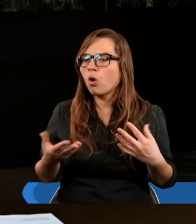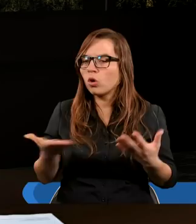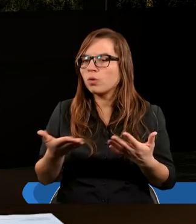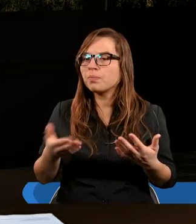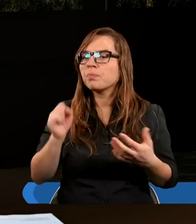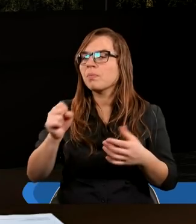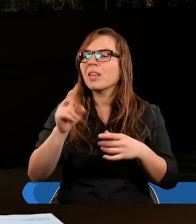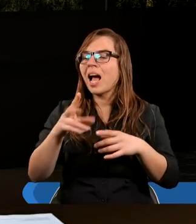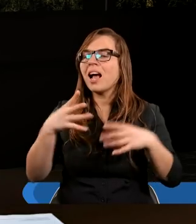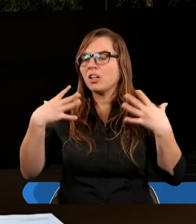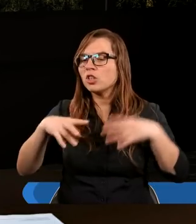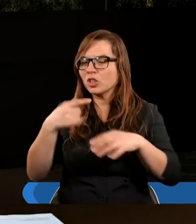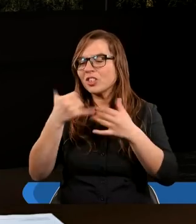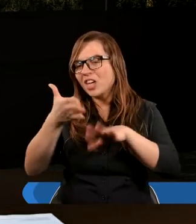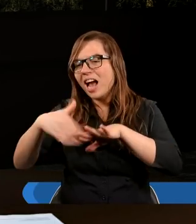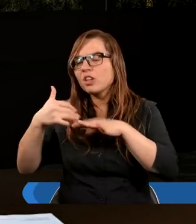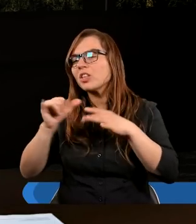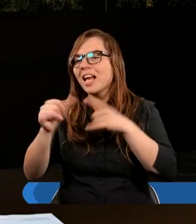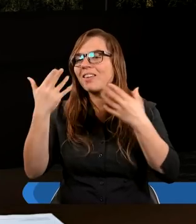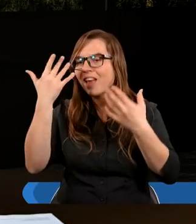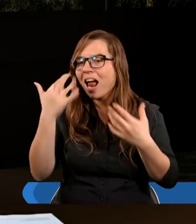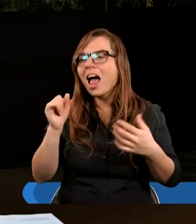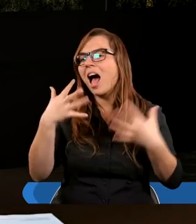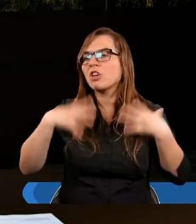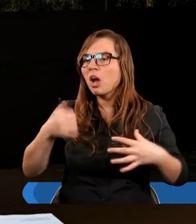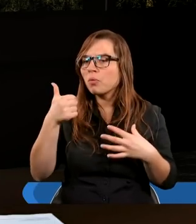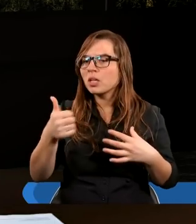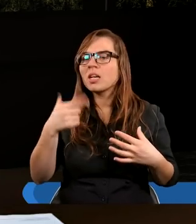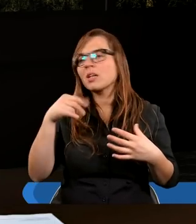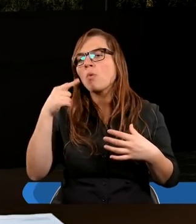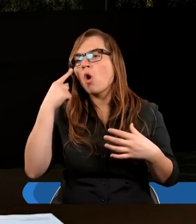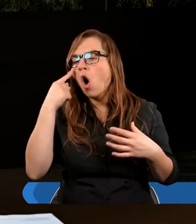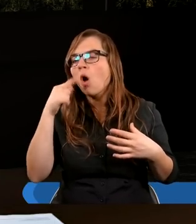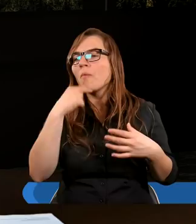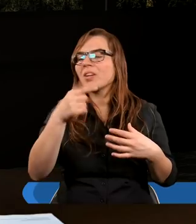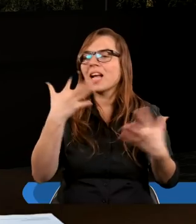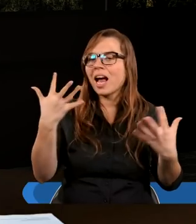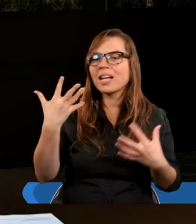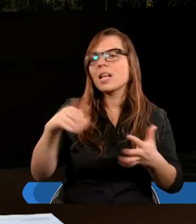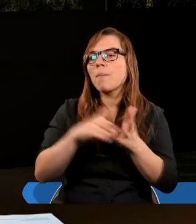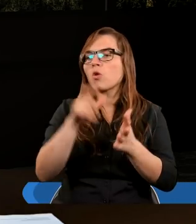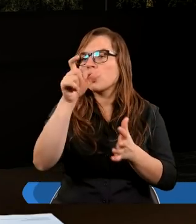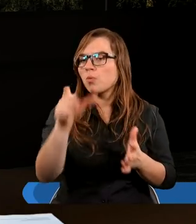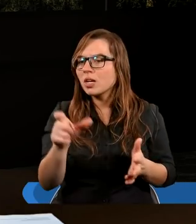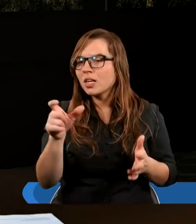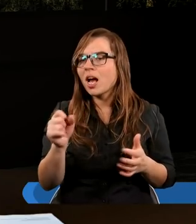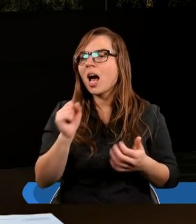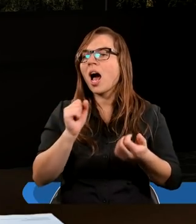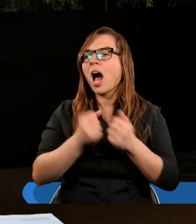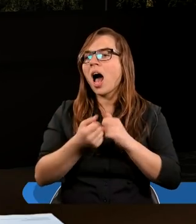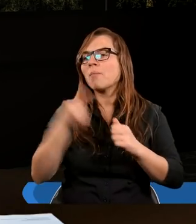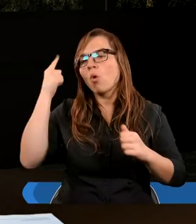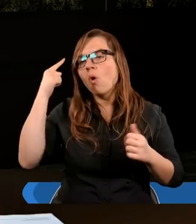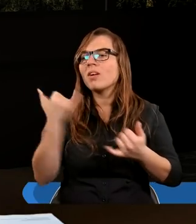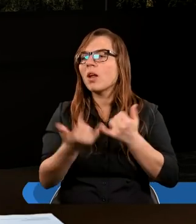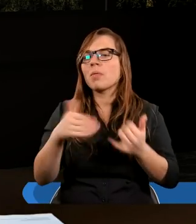A tak, członków jest wiele, ale ciało jedno. Nie może więc oko powiedzieć ręce, nie potrzebuję ciebie, albo głowa